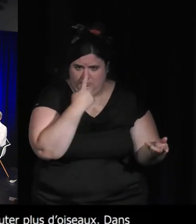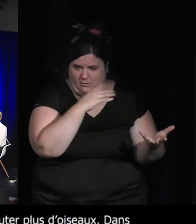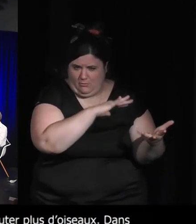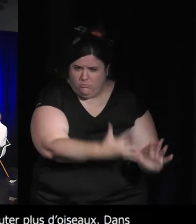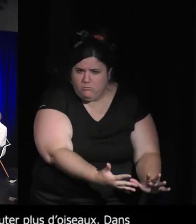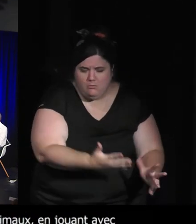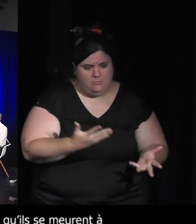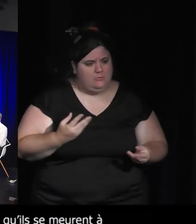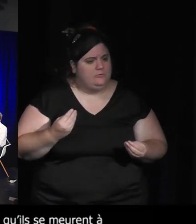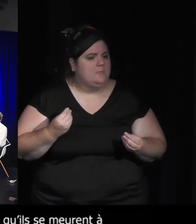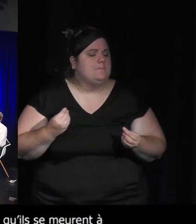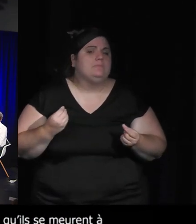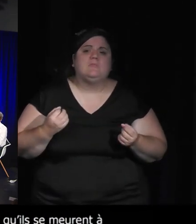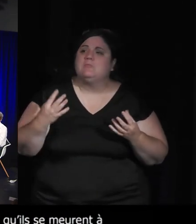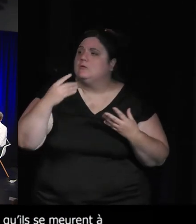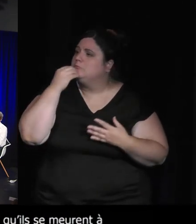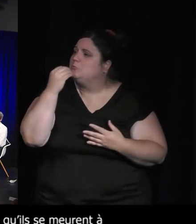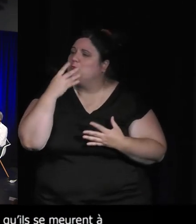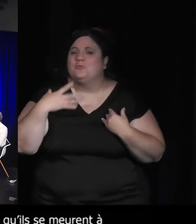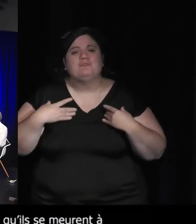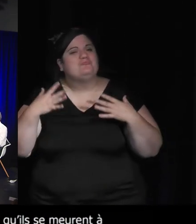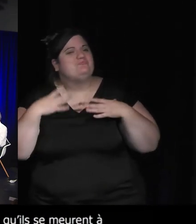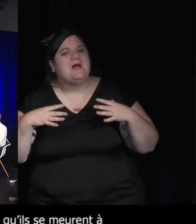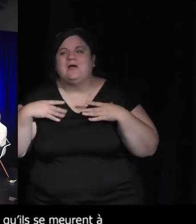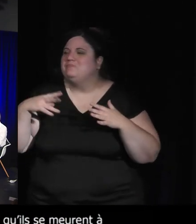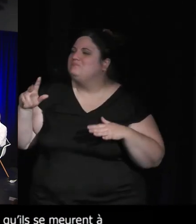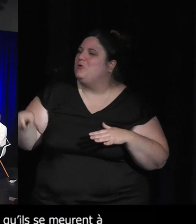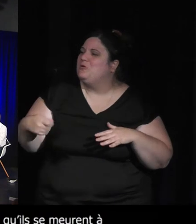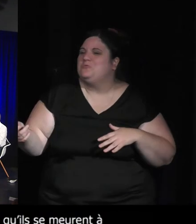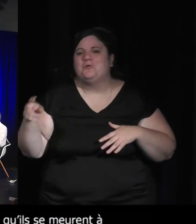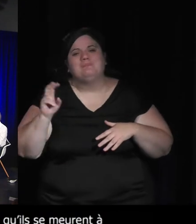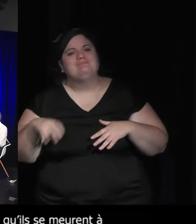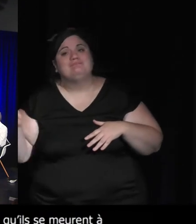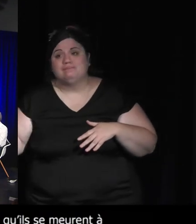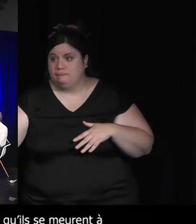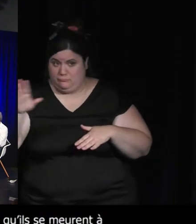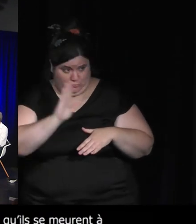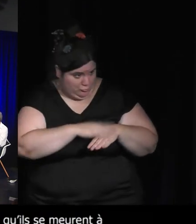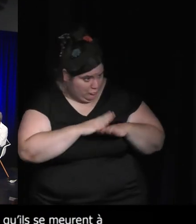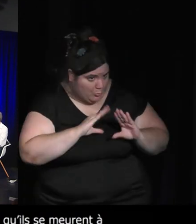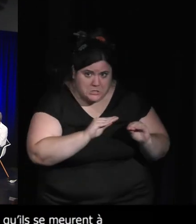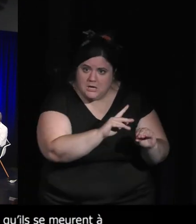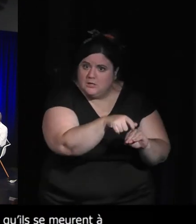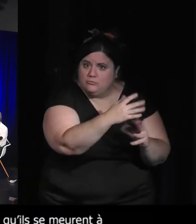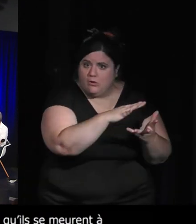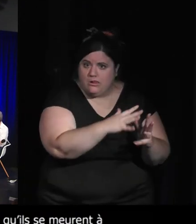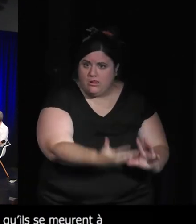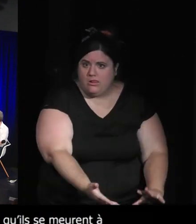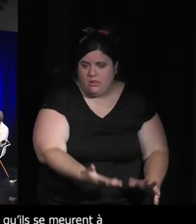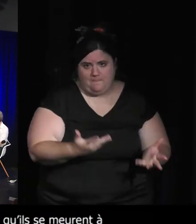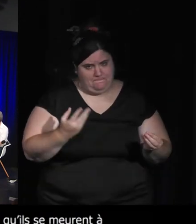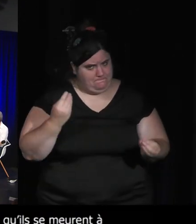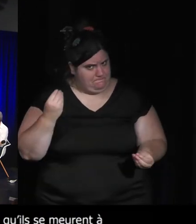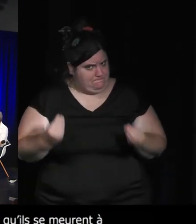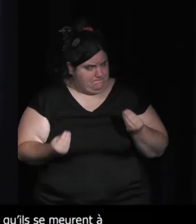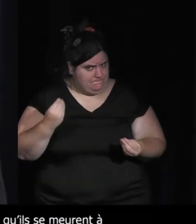conscience ou se dire ah mais c'est comme si j'avais fait une balade dans la nature alors que que la nature se meurt pour d'un point de vue purement